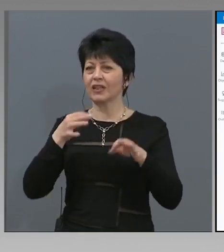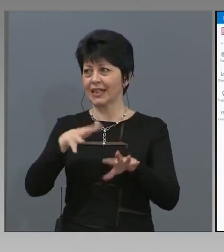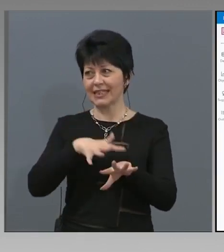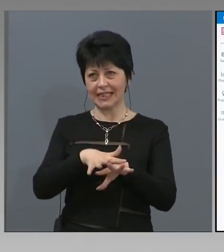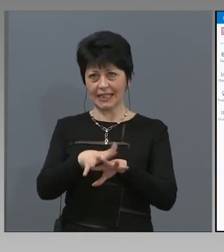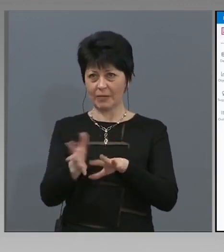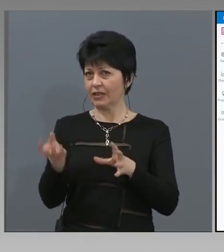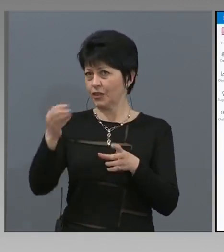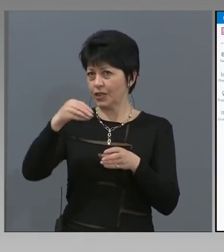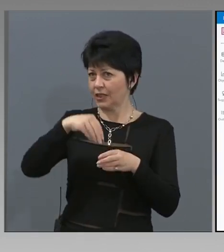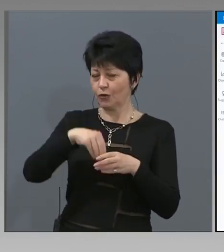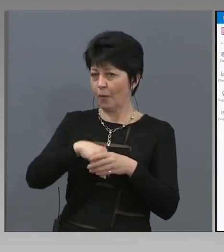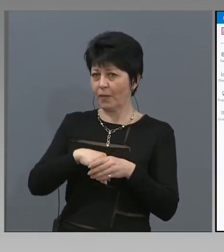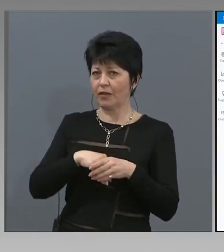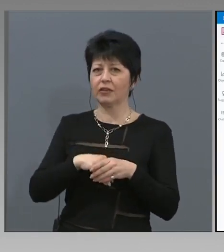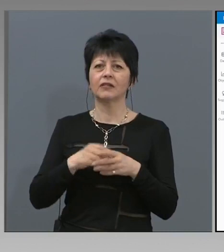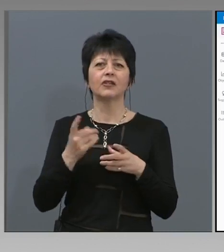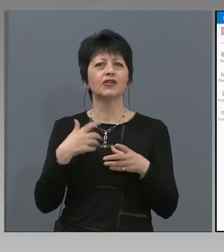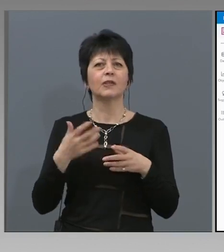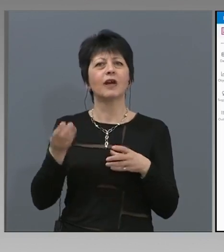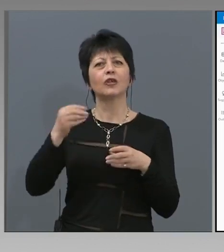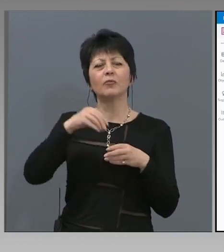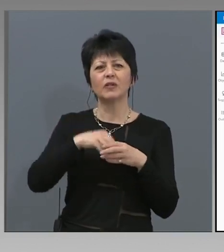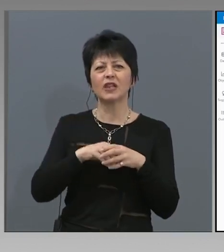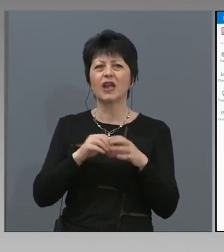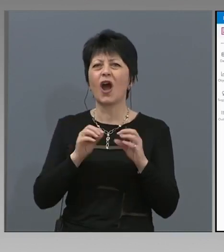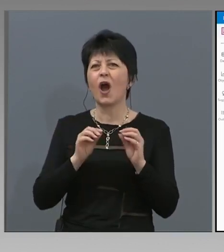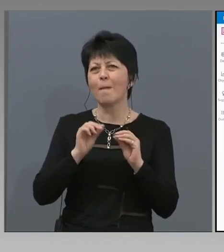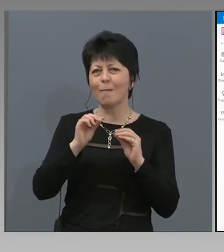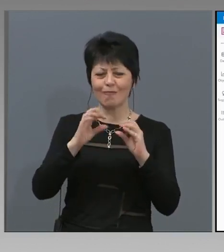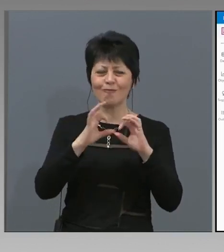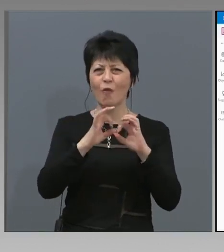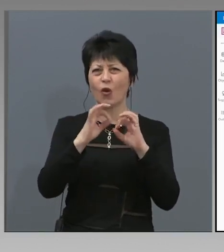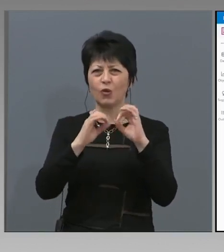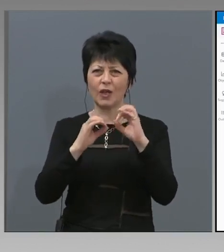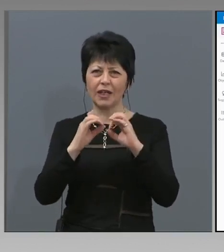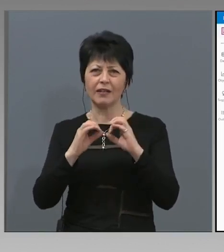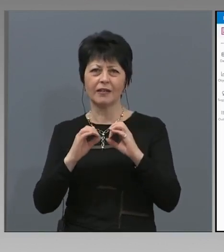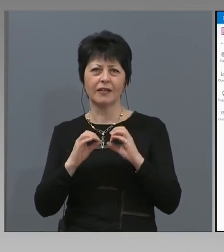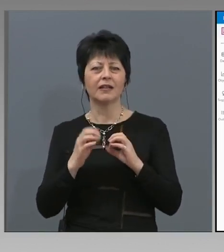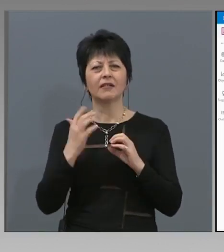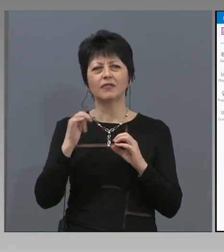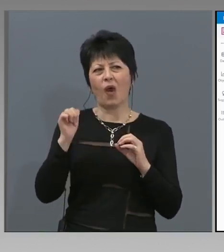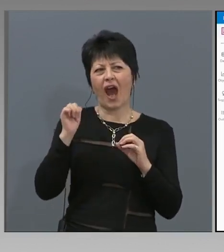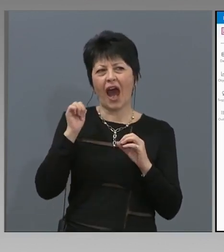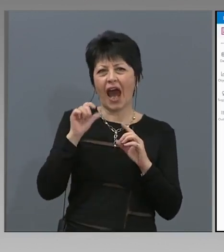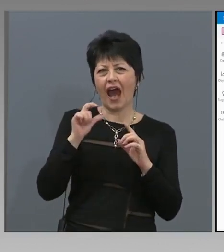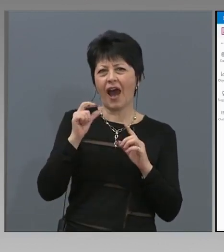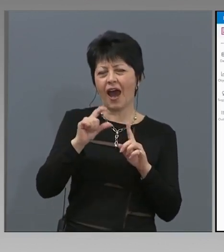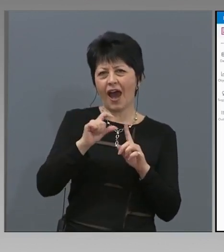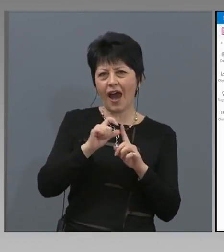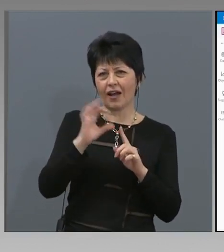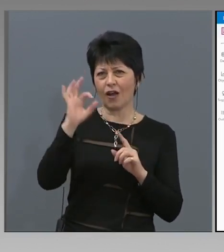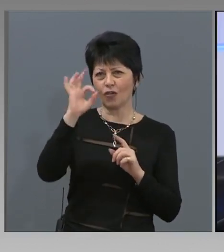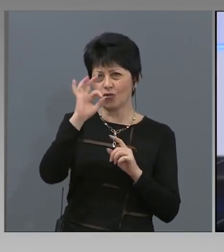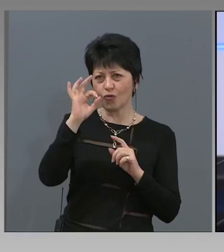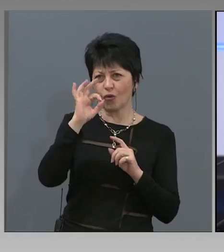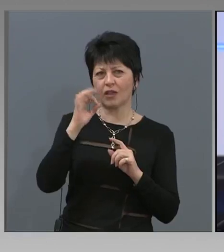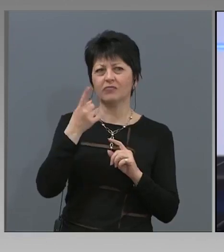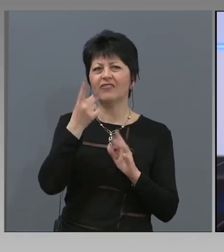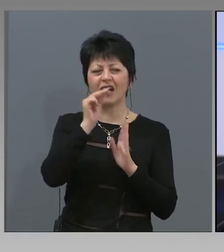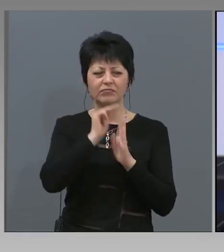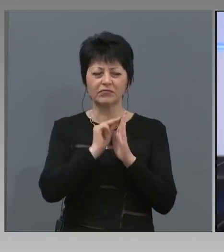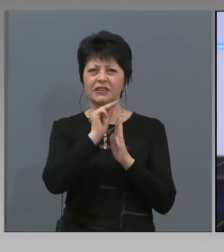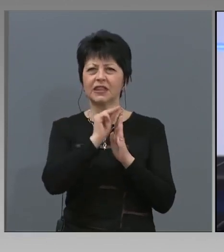бъде допълнена и с допълнителни модули, които са свързани с наречения R0 мула методология в статистиката за